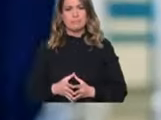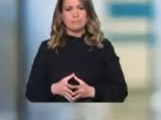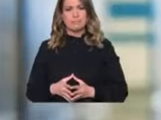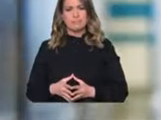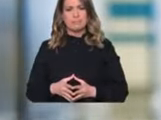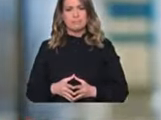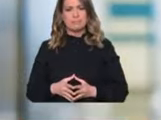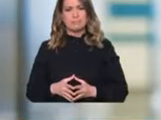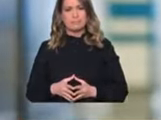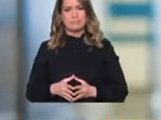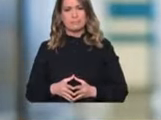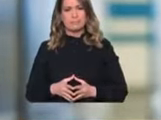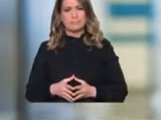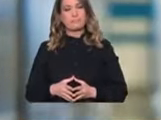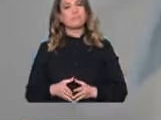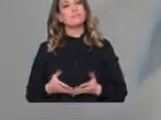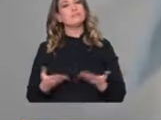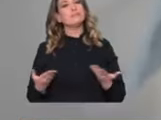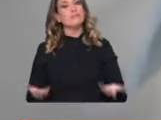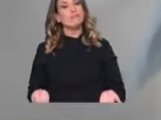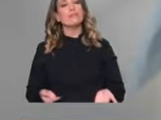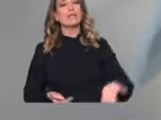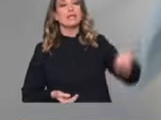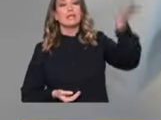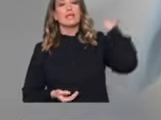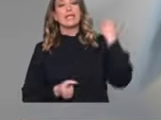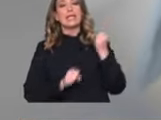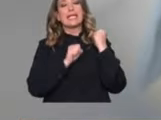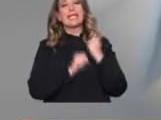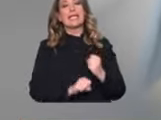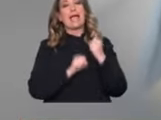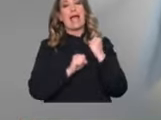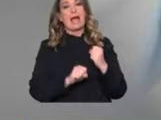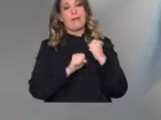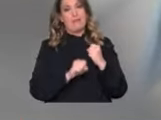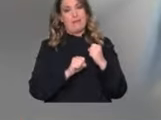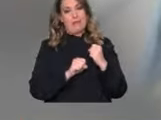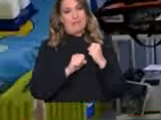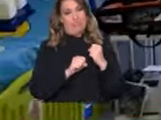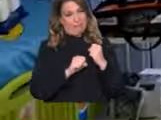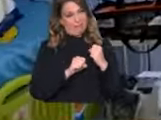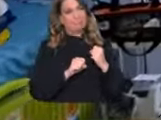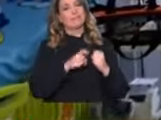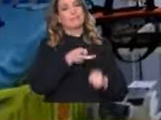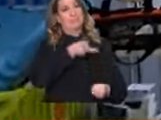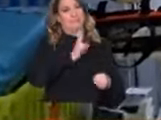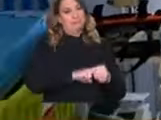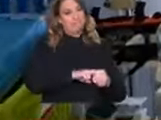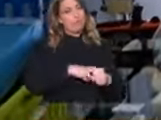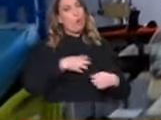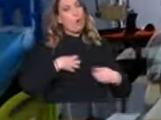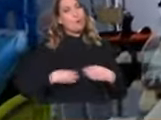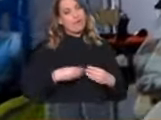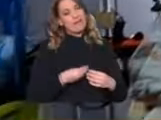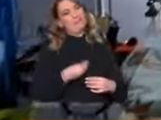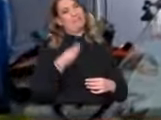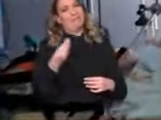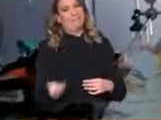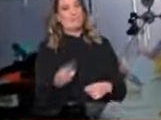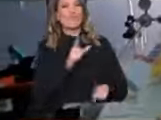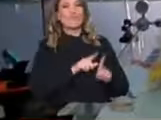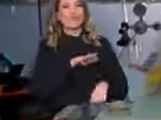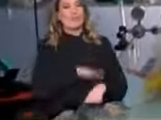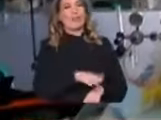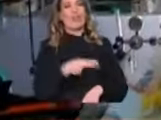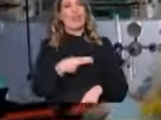Άθελά του ο εξάχρονος Θομάς που τον περασμένο Ιανουάριο έδωσε ζωή σε άλλα παιδάκια δορίζοντας τα όργανά του έγινε μήλων της έριδος